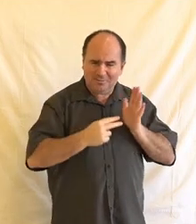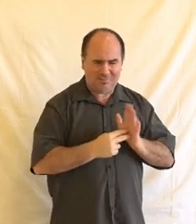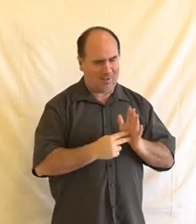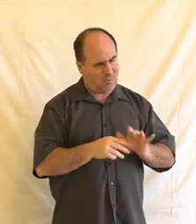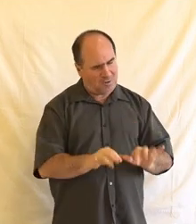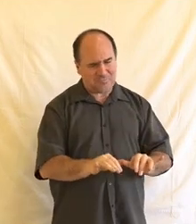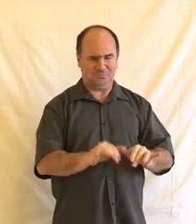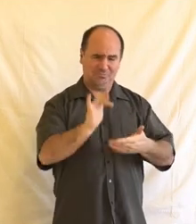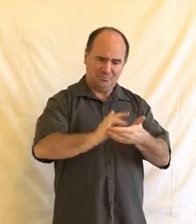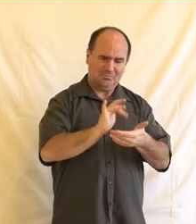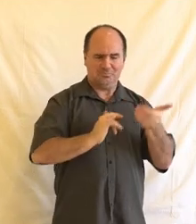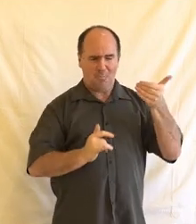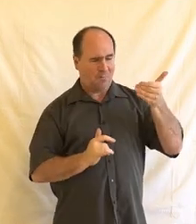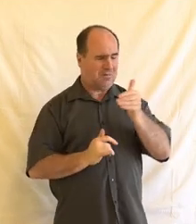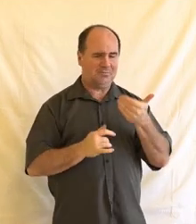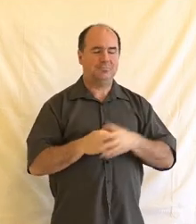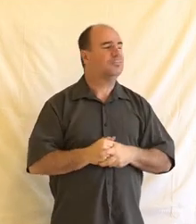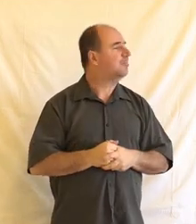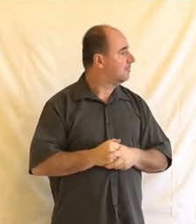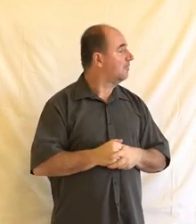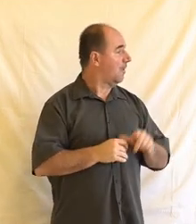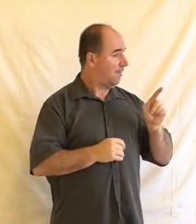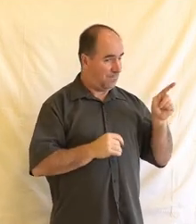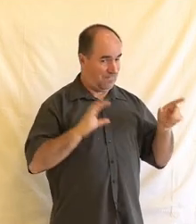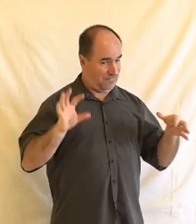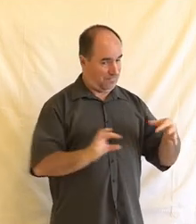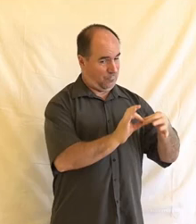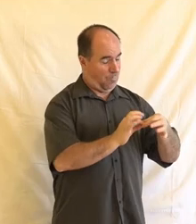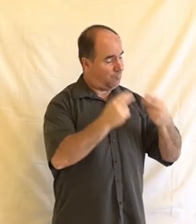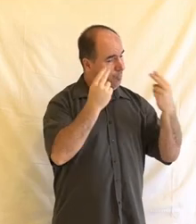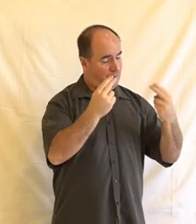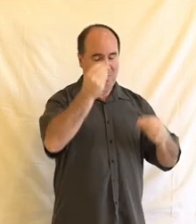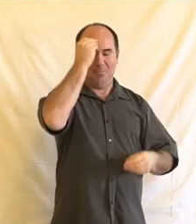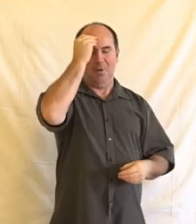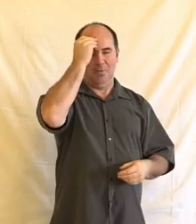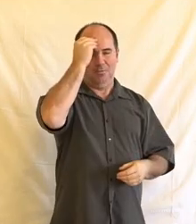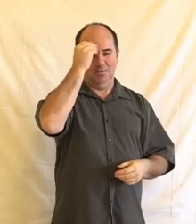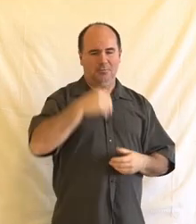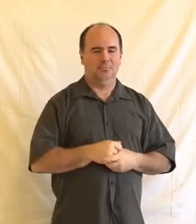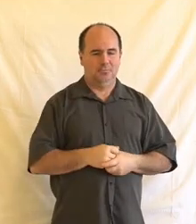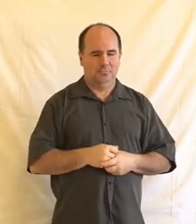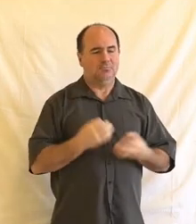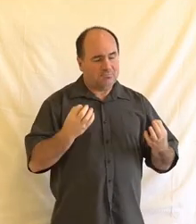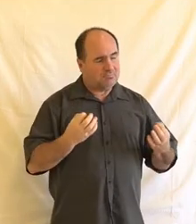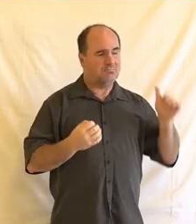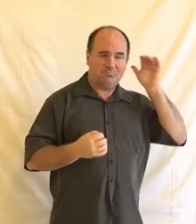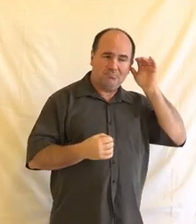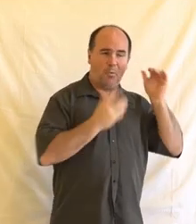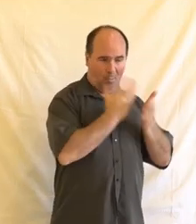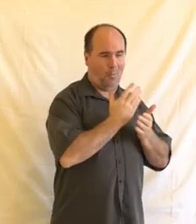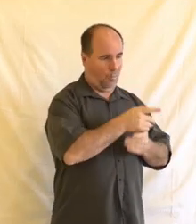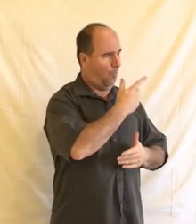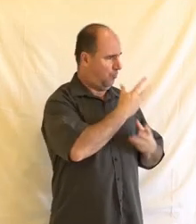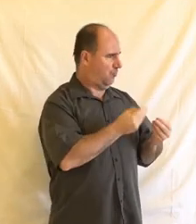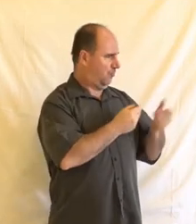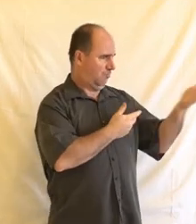si tři základní problematické oblasti, které potřeba mít na paměti. Za prvé to, co už i tady zaznělo, že vždycky je